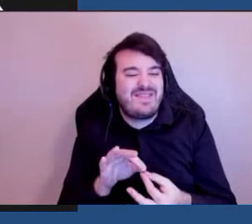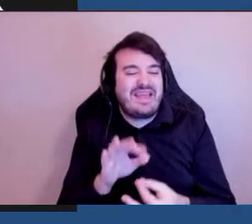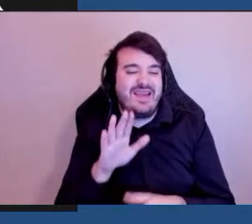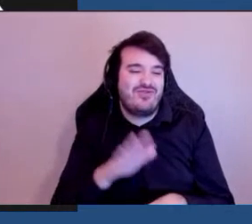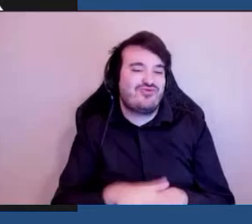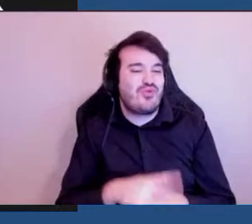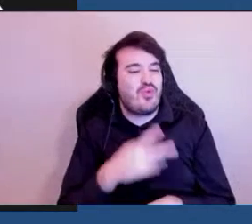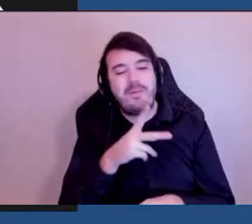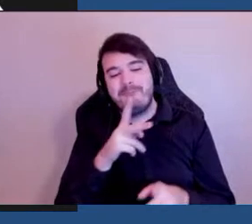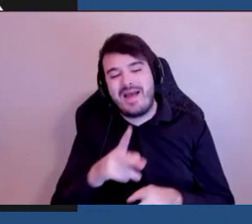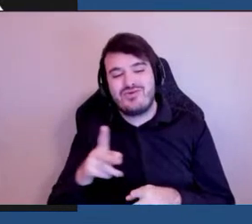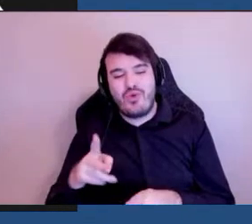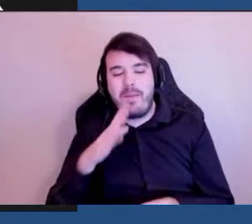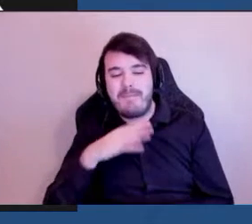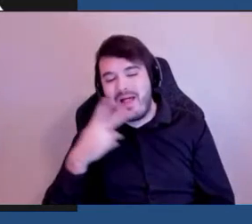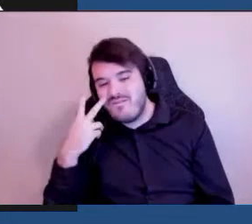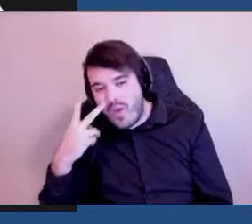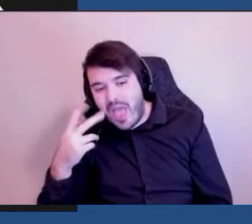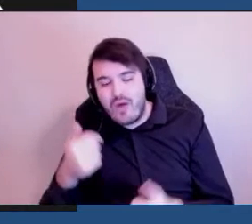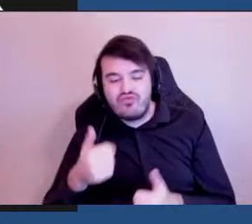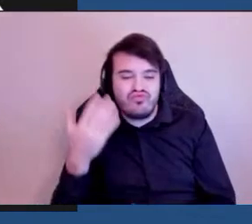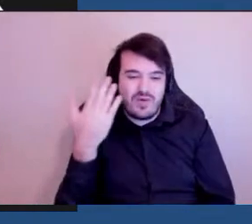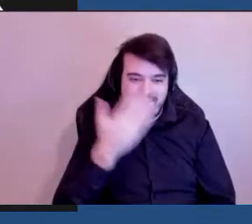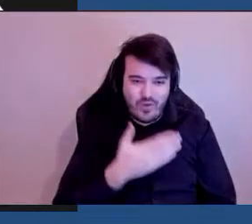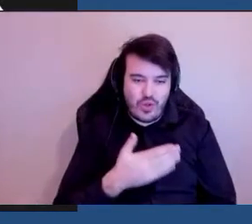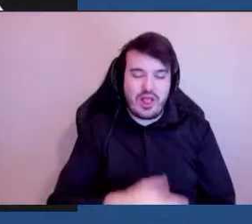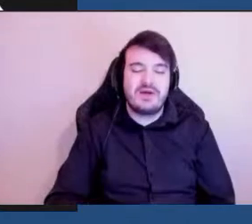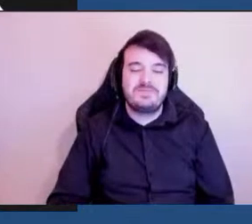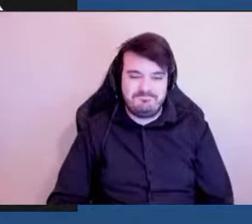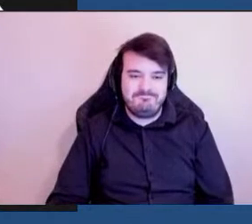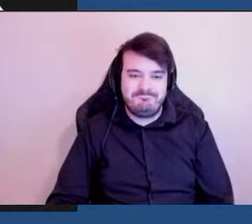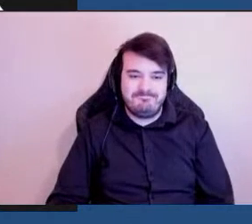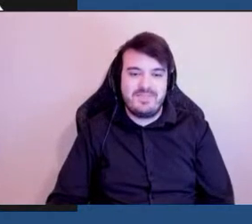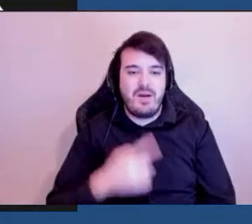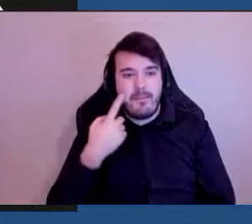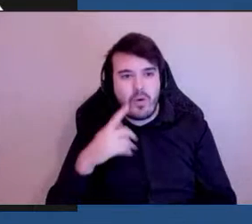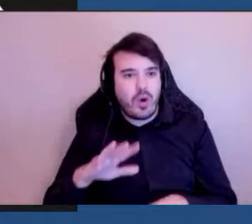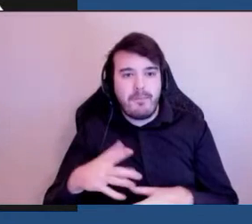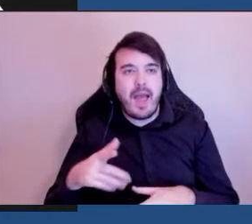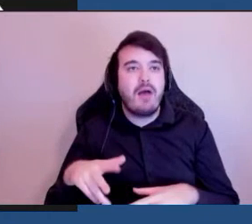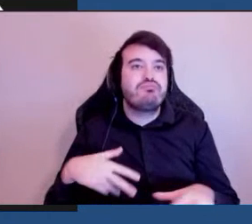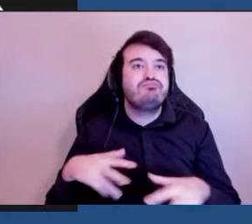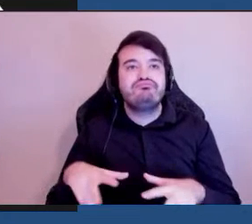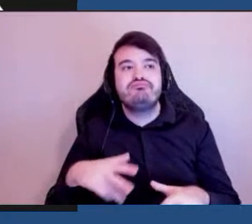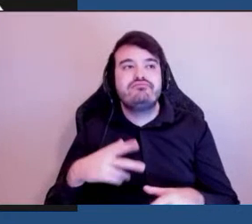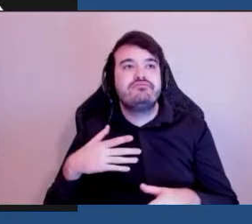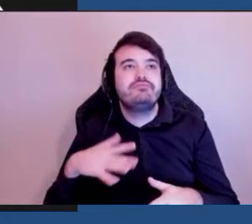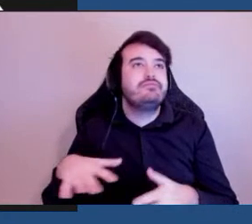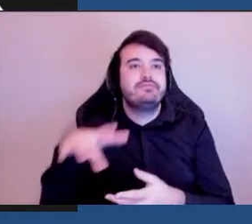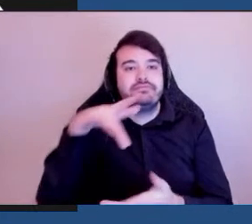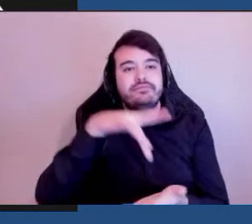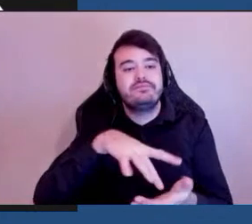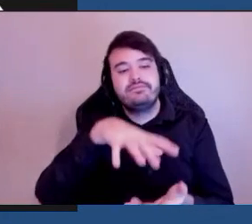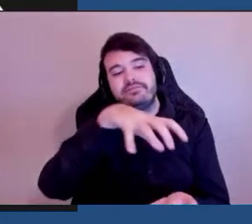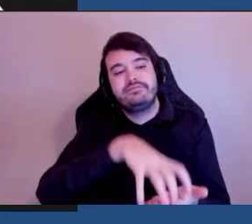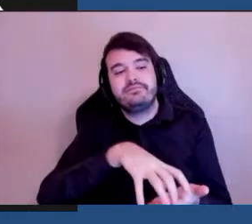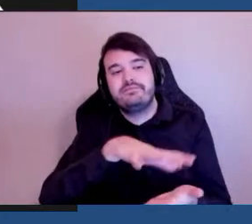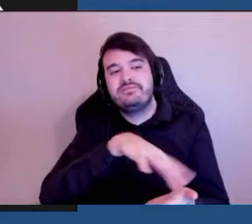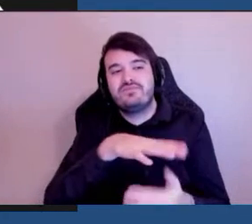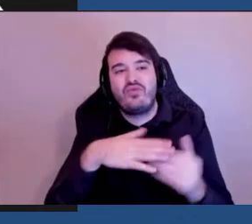qui sont malvoyantes ou aveugles quant à naviguer à travers des sites de construction